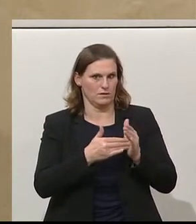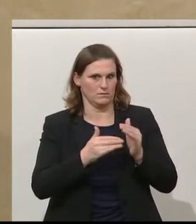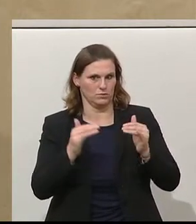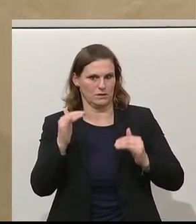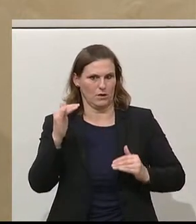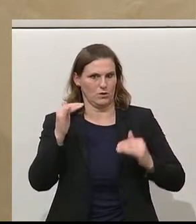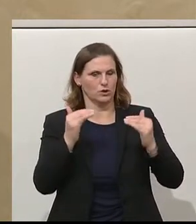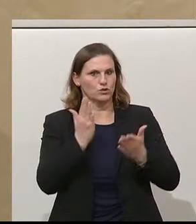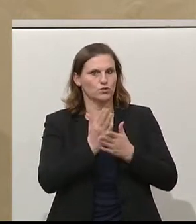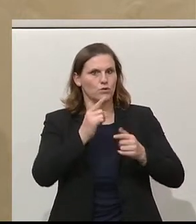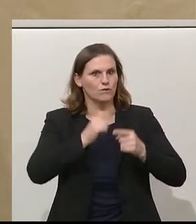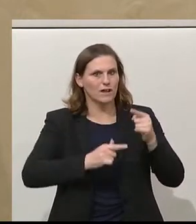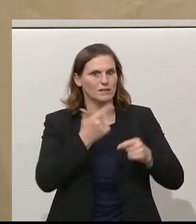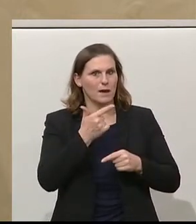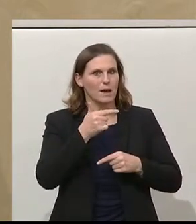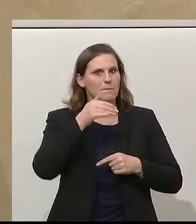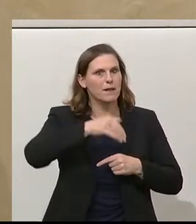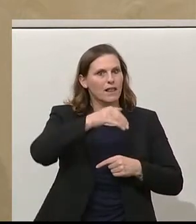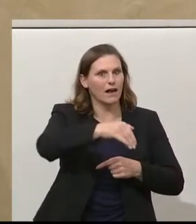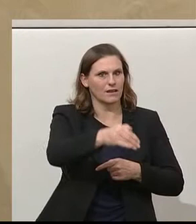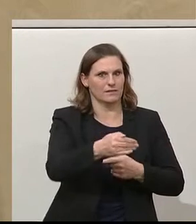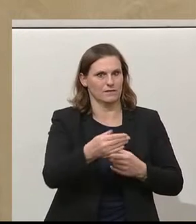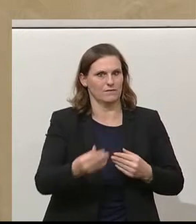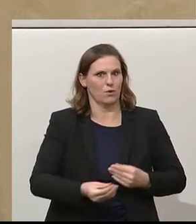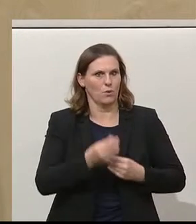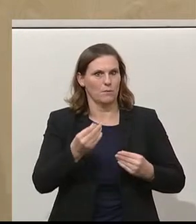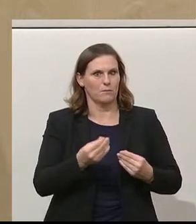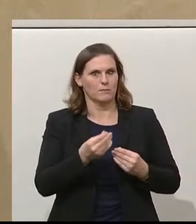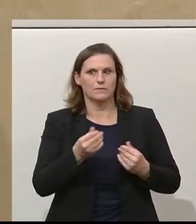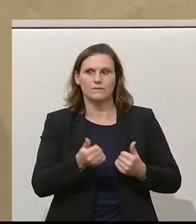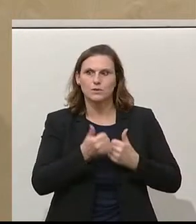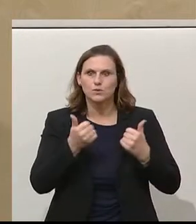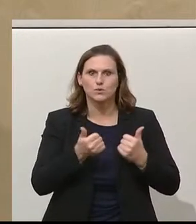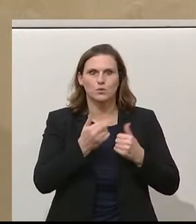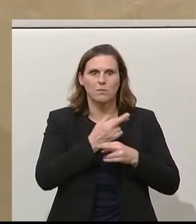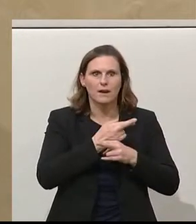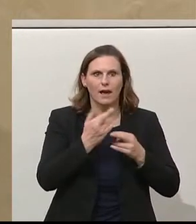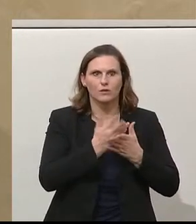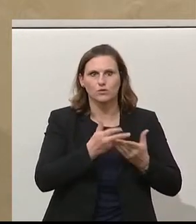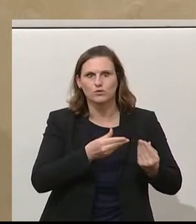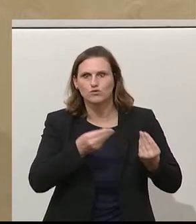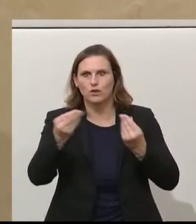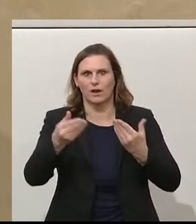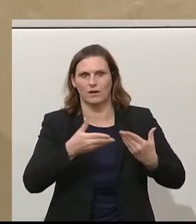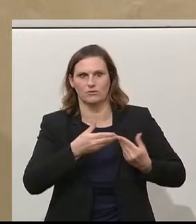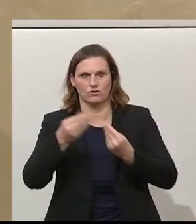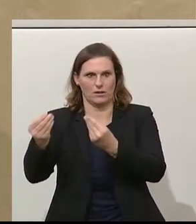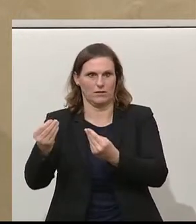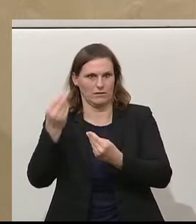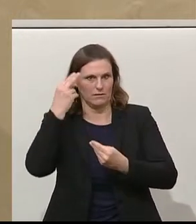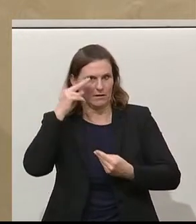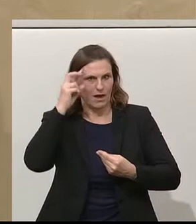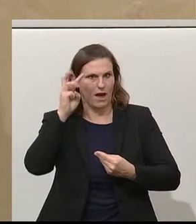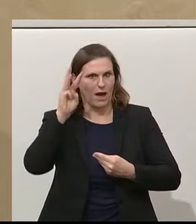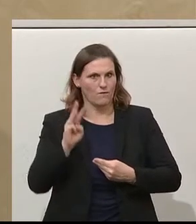Jetzt fehlen schon zwei Milliarden aufgrund der Geschenke an die Superreichen. Es hat der Herr Wöginger in seiner Rede klar gesagt, Sie